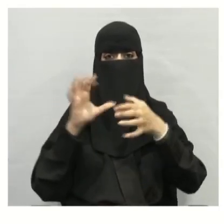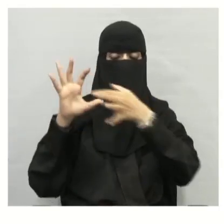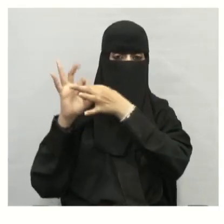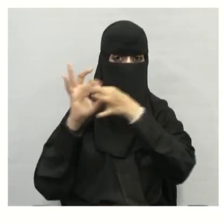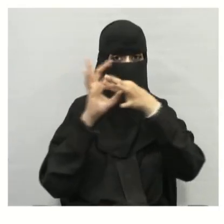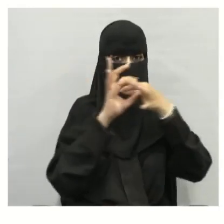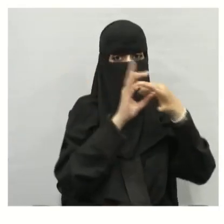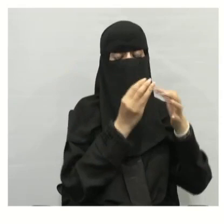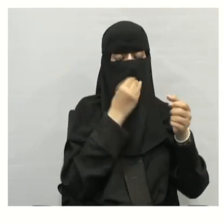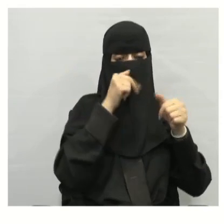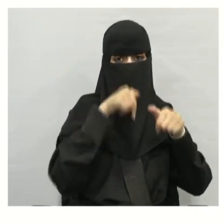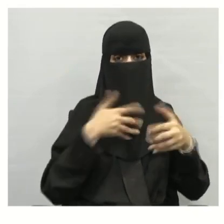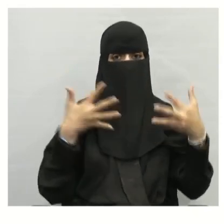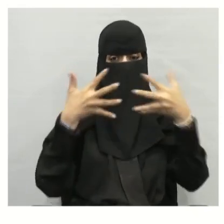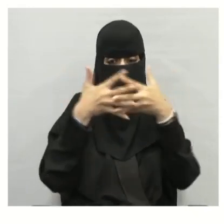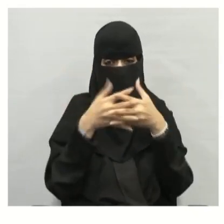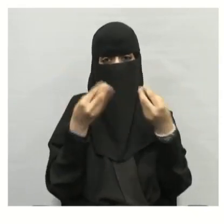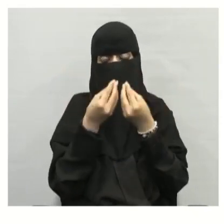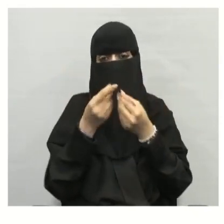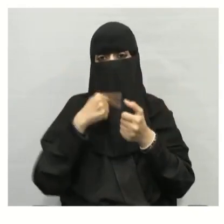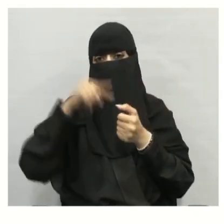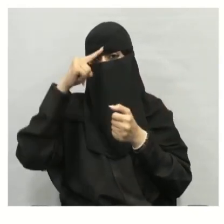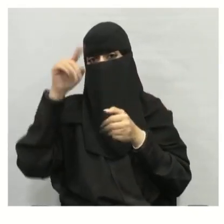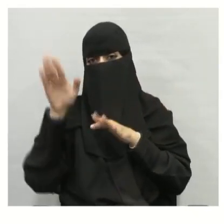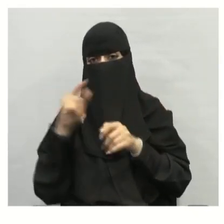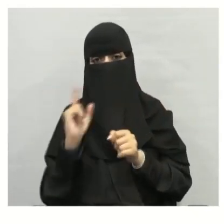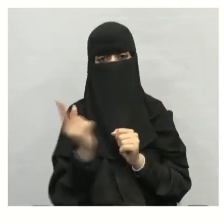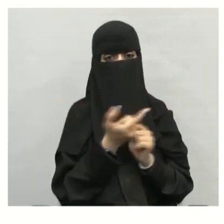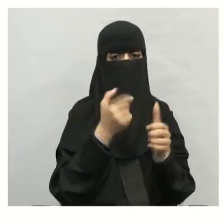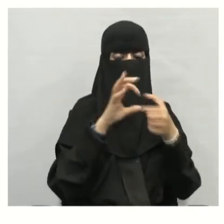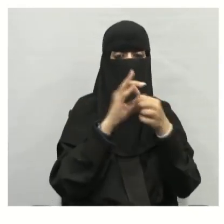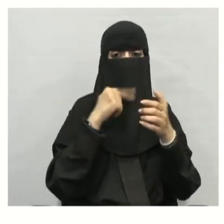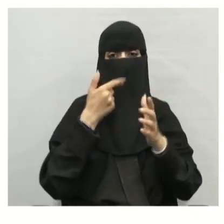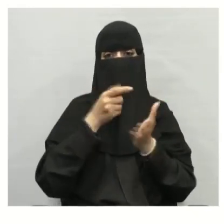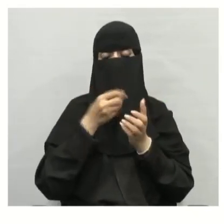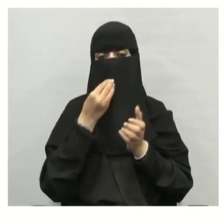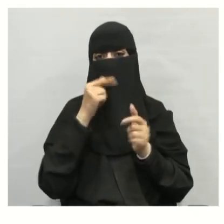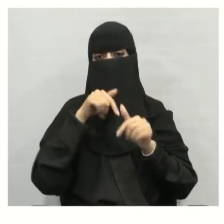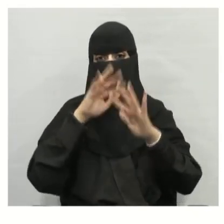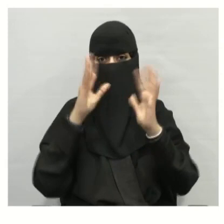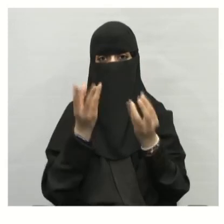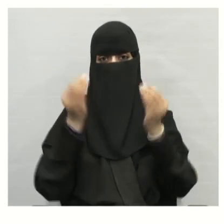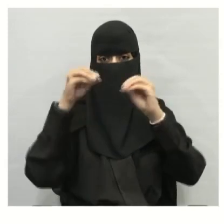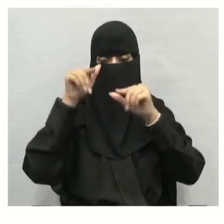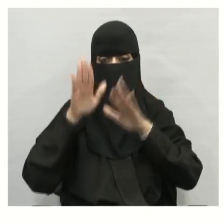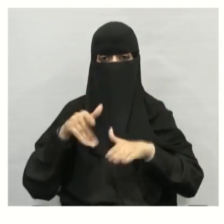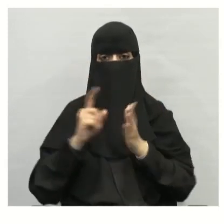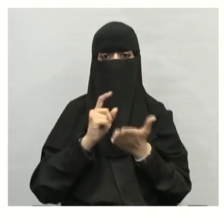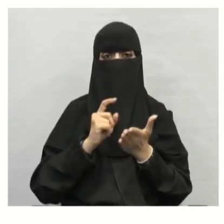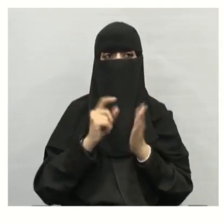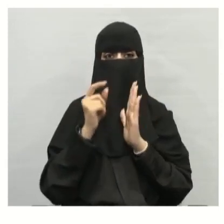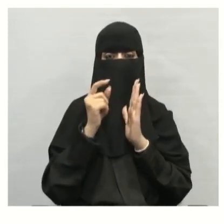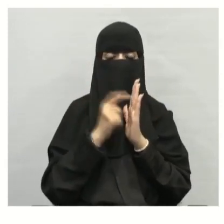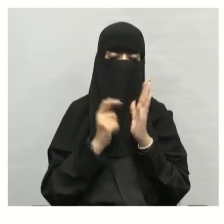الغذائية المتداخلة التي تمثل جميع العلاقات الغذائية المحتملة في النظام